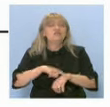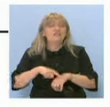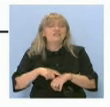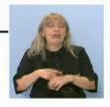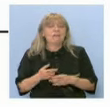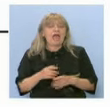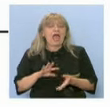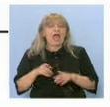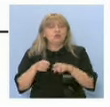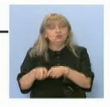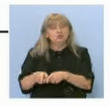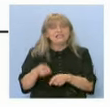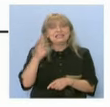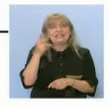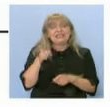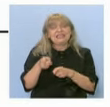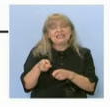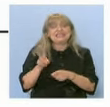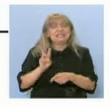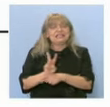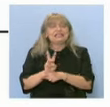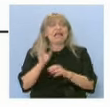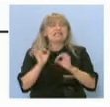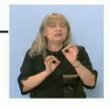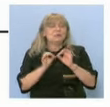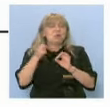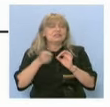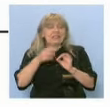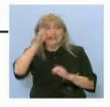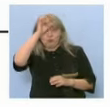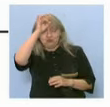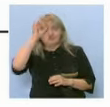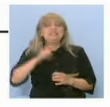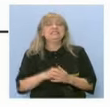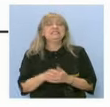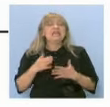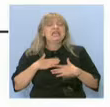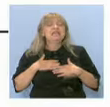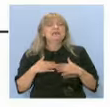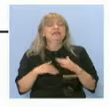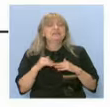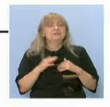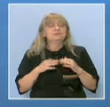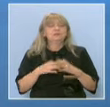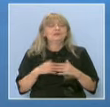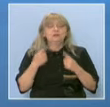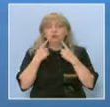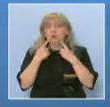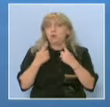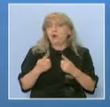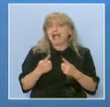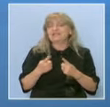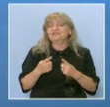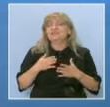ако това са тези 13%, които имат специалността, те да изразяват себе си,